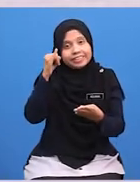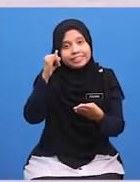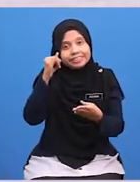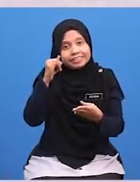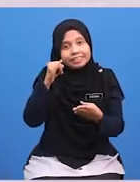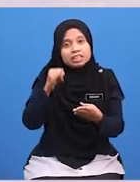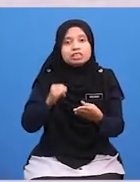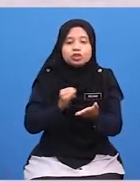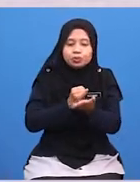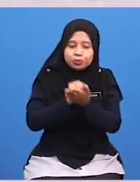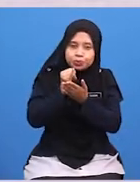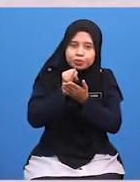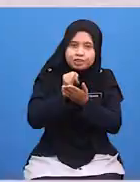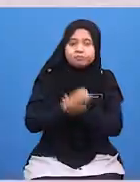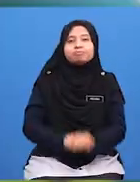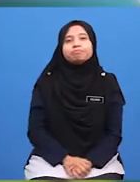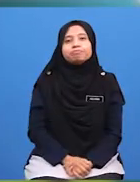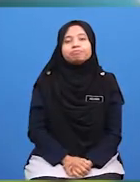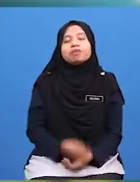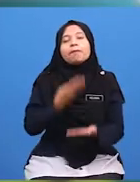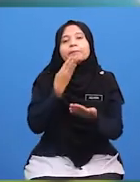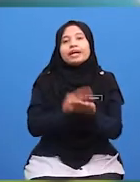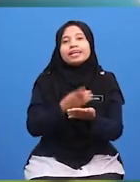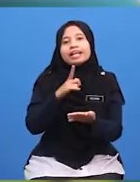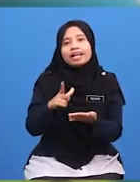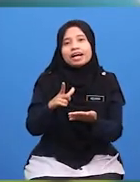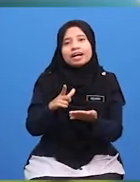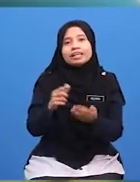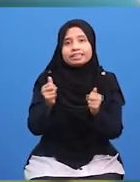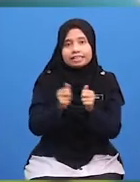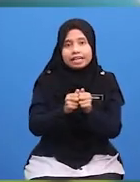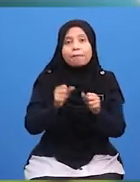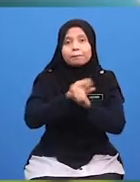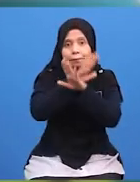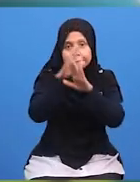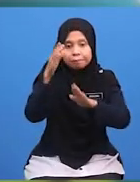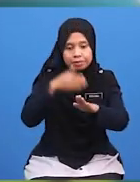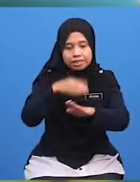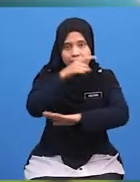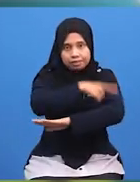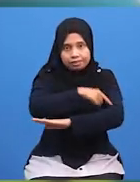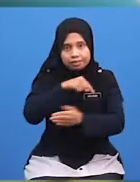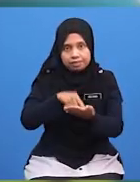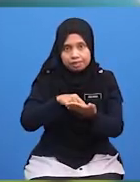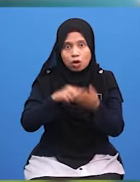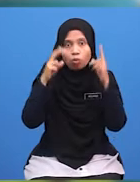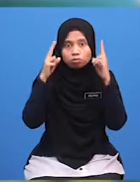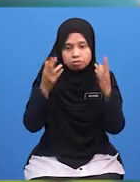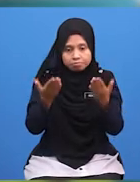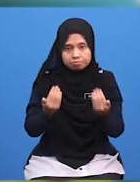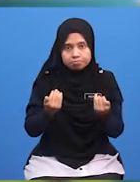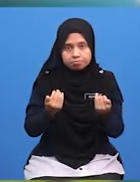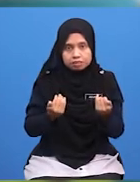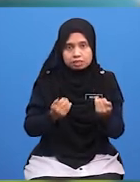Secara Jujur Baiklah Dengan Penerangan Pada Hari Ini Usazah Harap Murid-murid